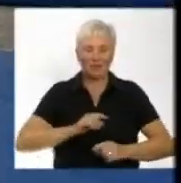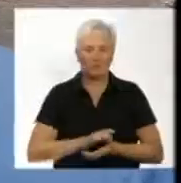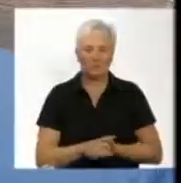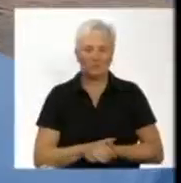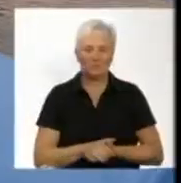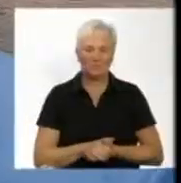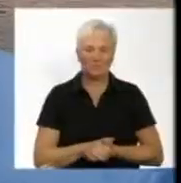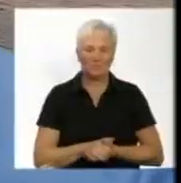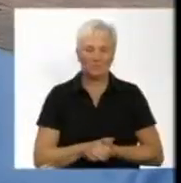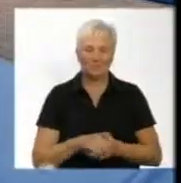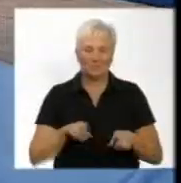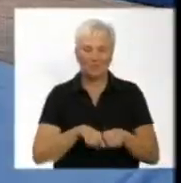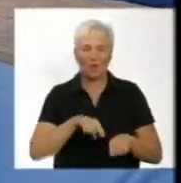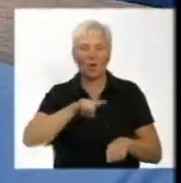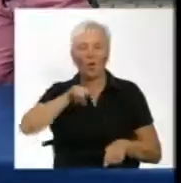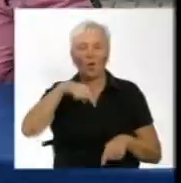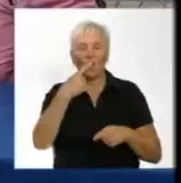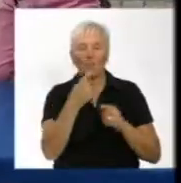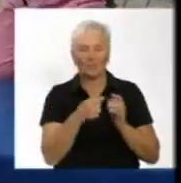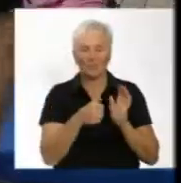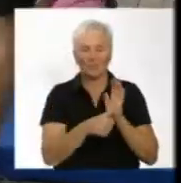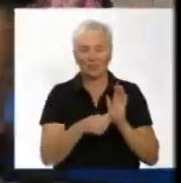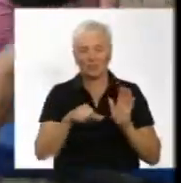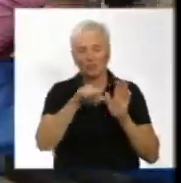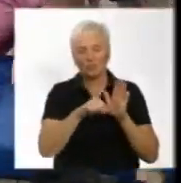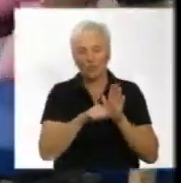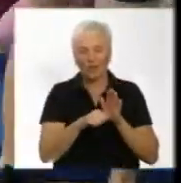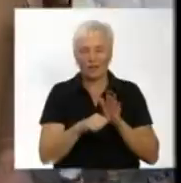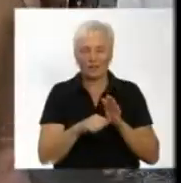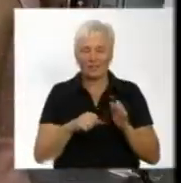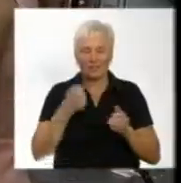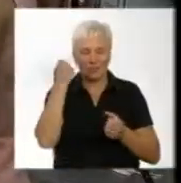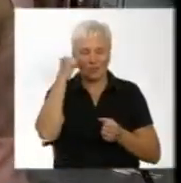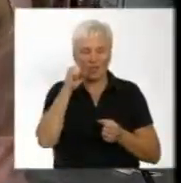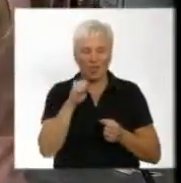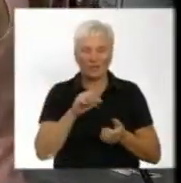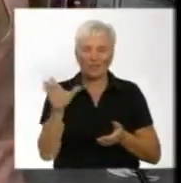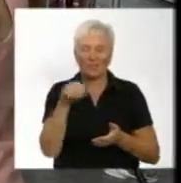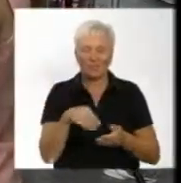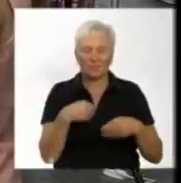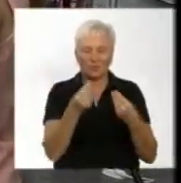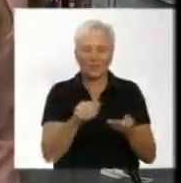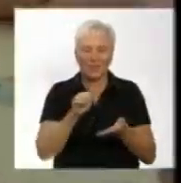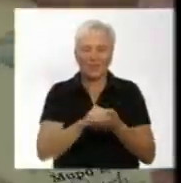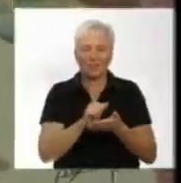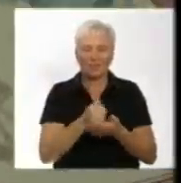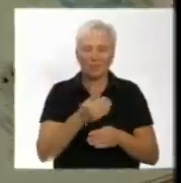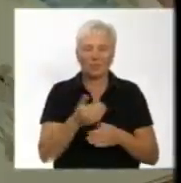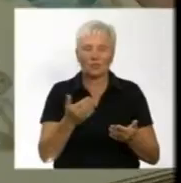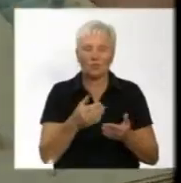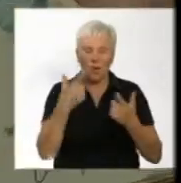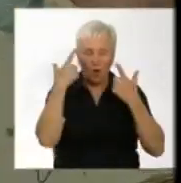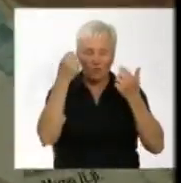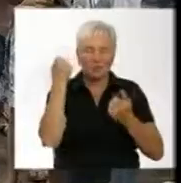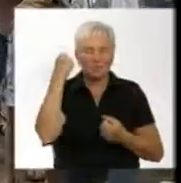За майже годину 60 учасників долають дистанцію. Оргкомітет усім вручає дипломи про участь, після чого оголошує